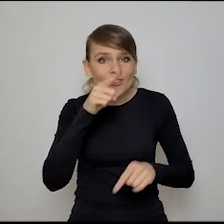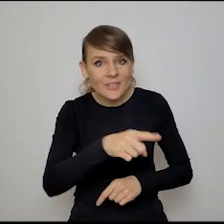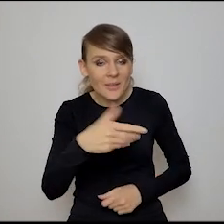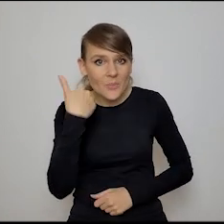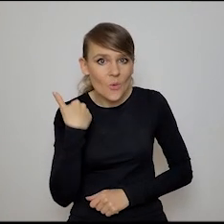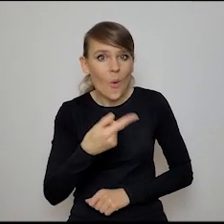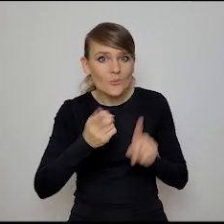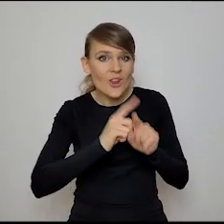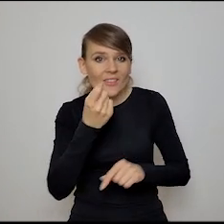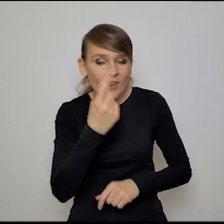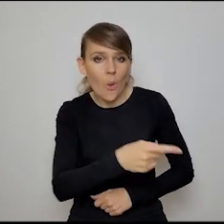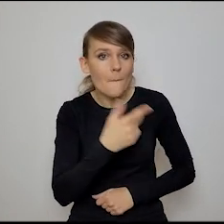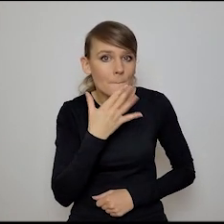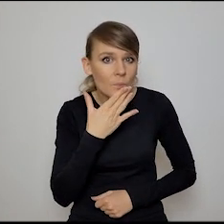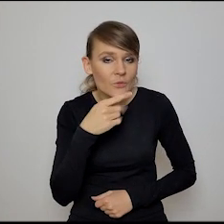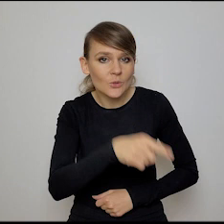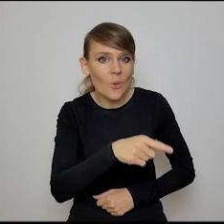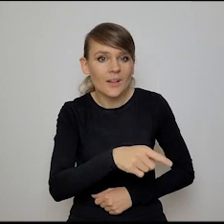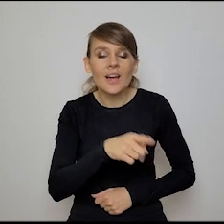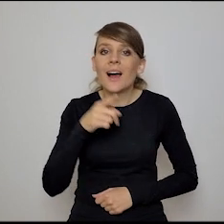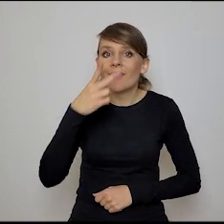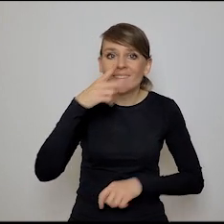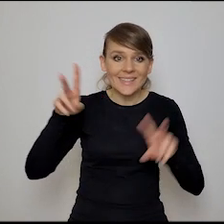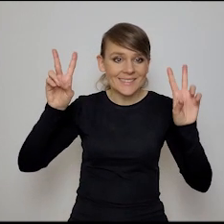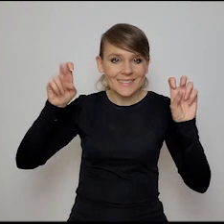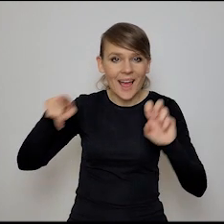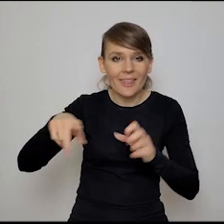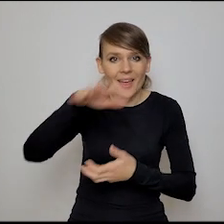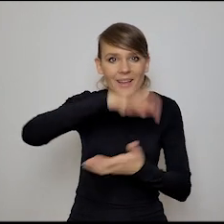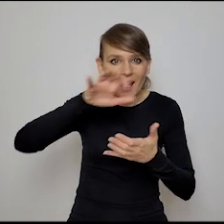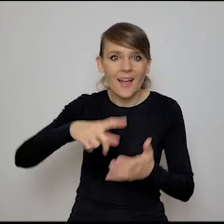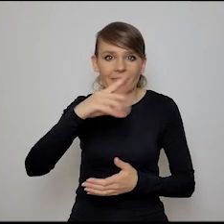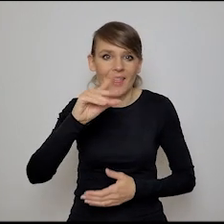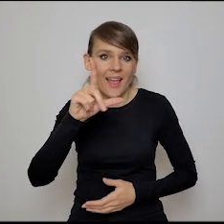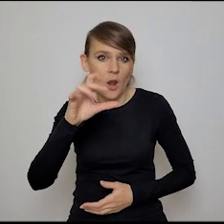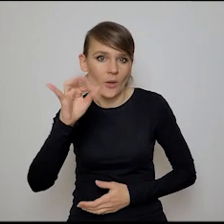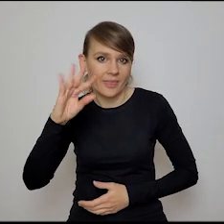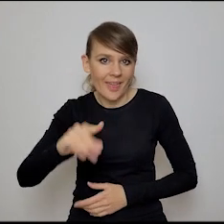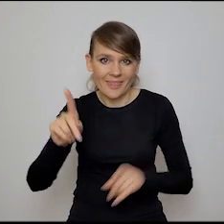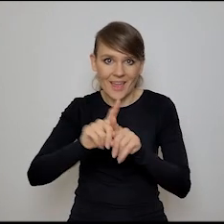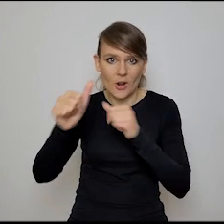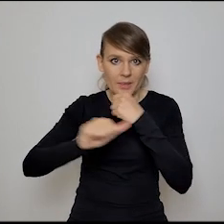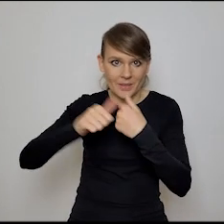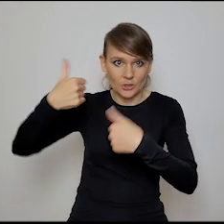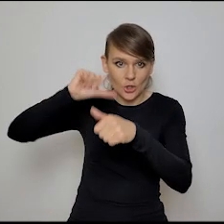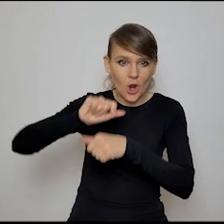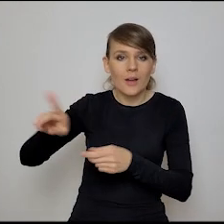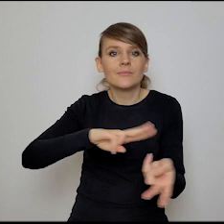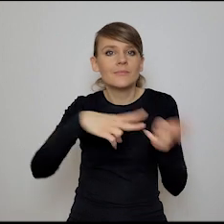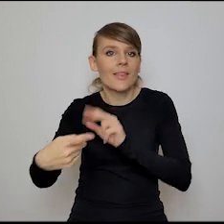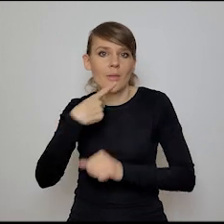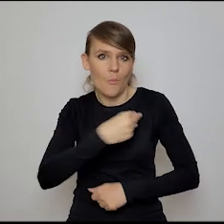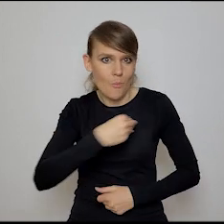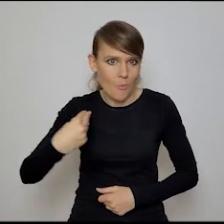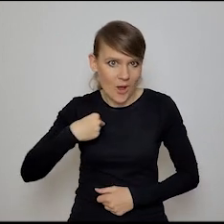przed chwilą o tym, to jest cytat z kolei z raportu Deloitte'a, też z lipca ubiegłego roku, przetłumaczony na